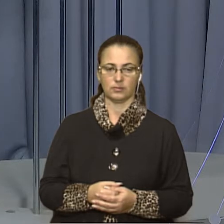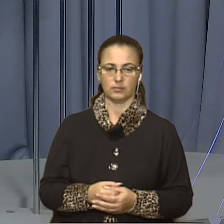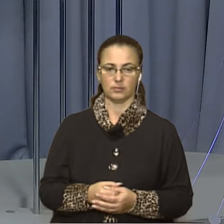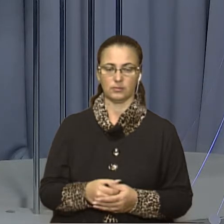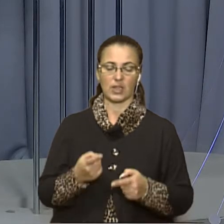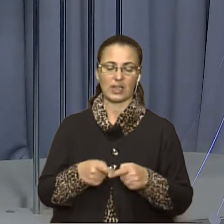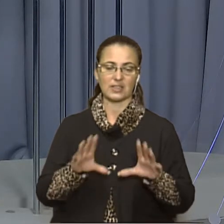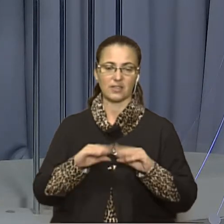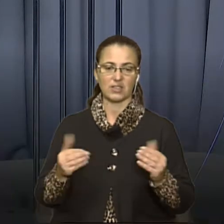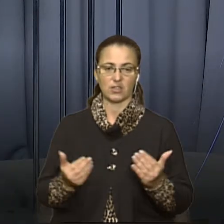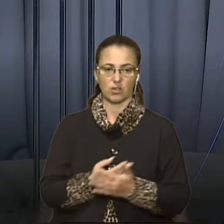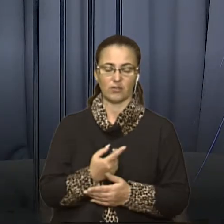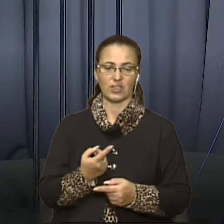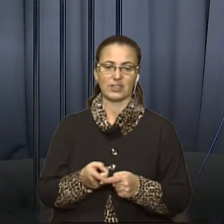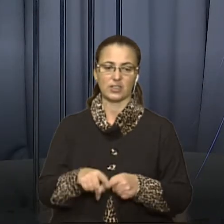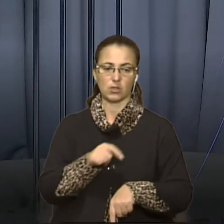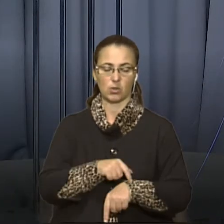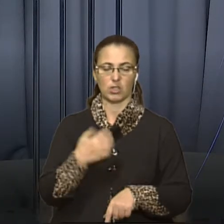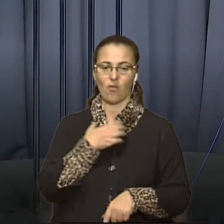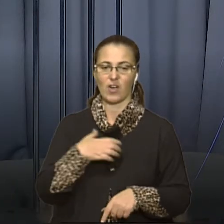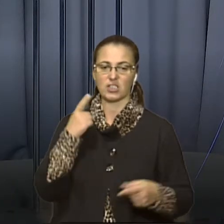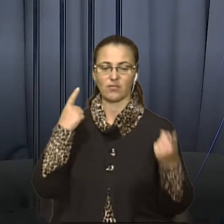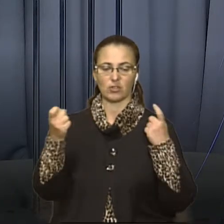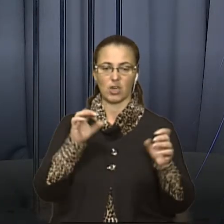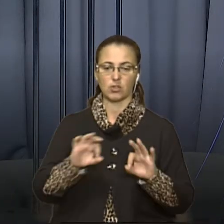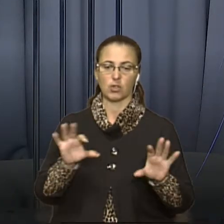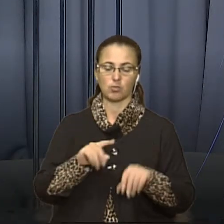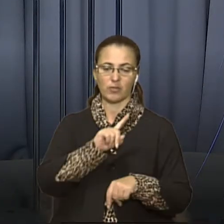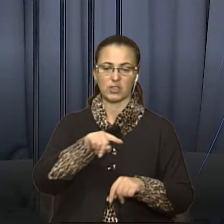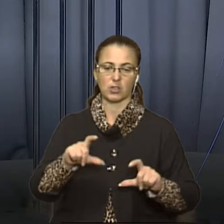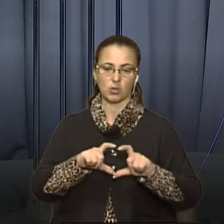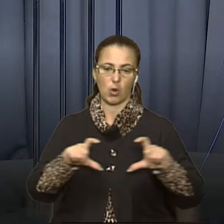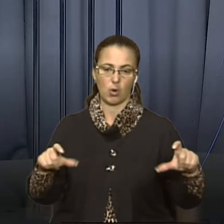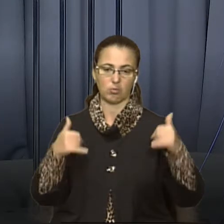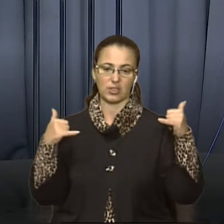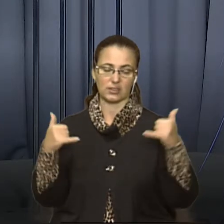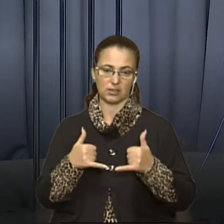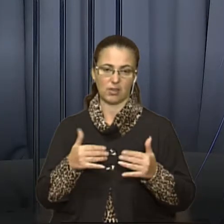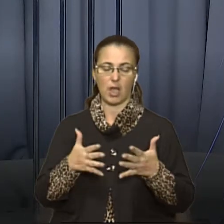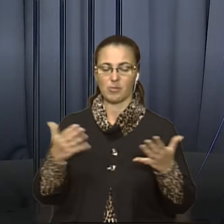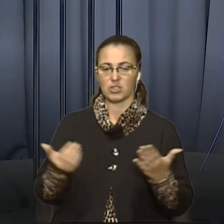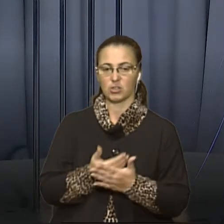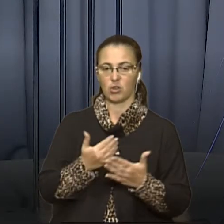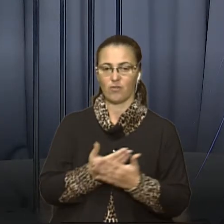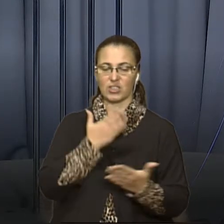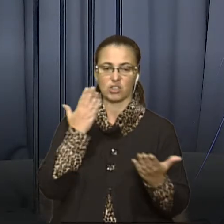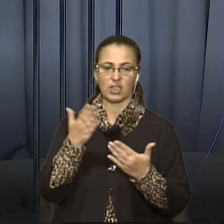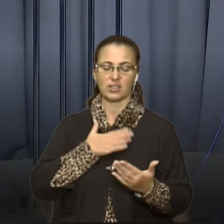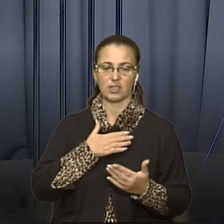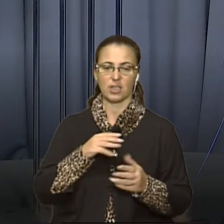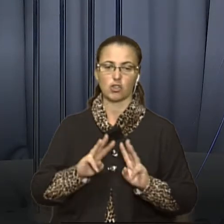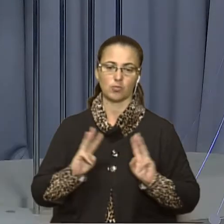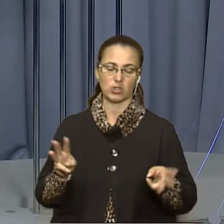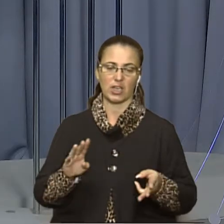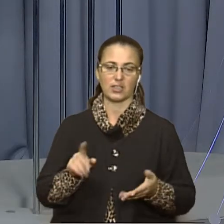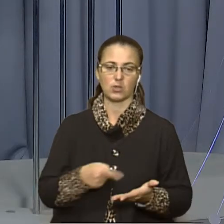І це всі новини на цьому. Важливо для вас інформацію. Розповідайте за номером нашої гарячої лінії. А більше новин читайте на нашому сайті